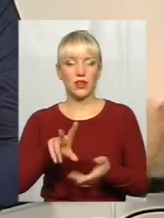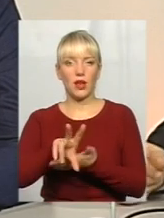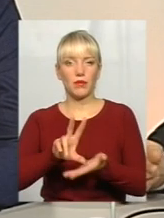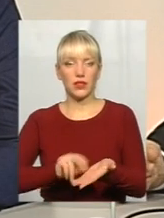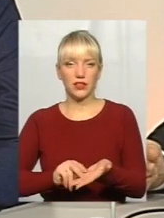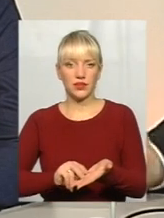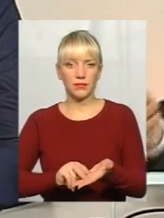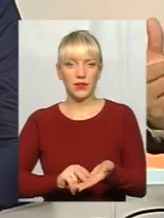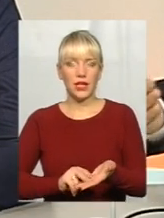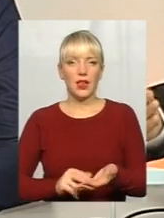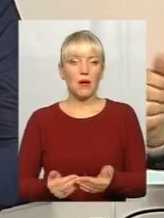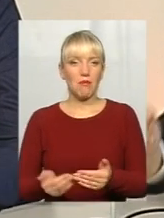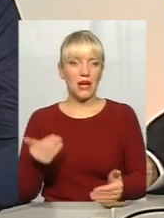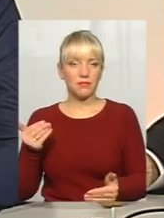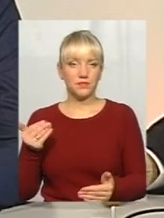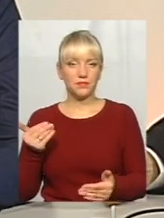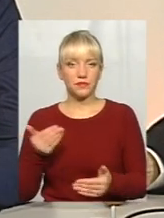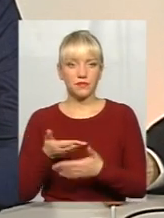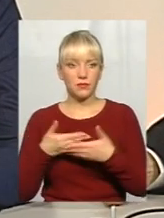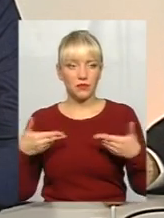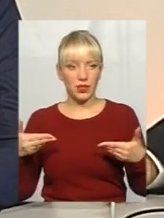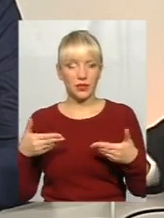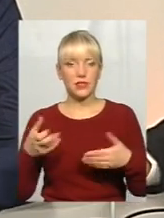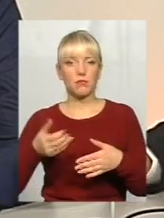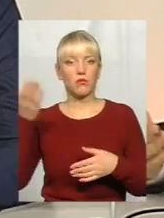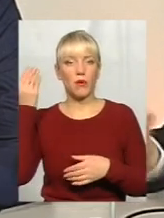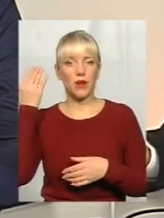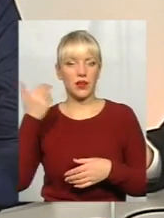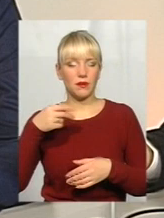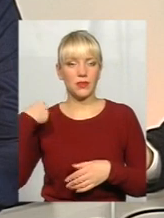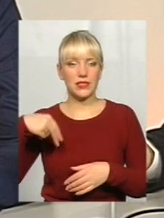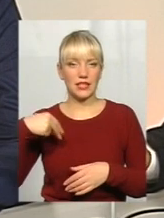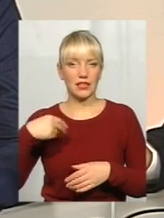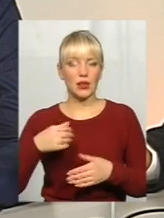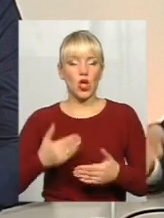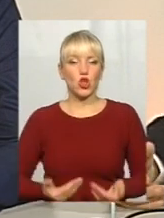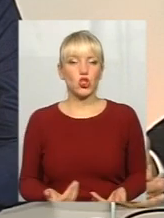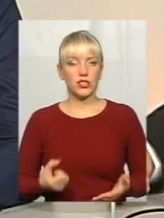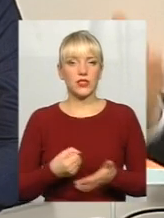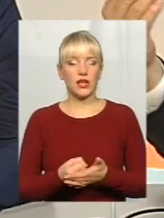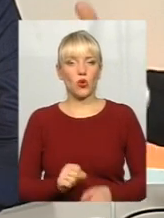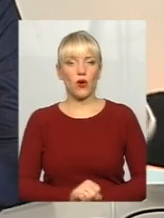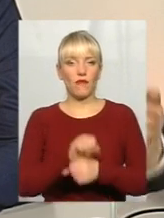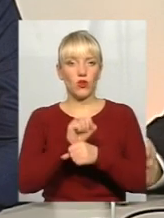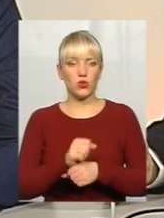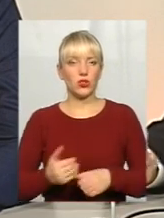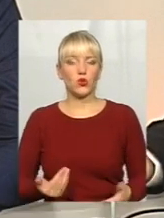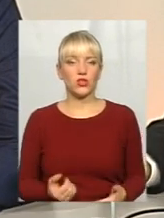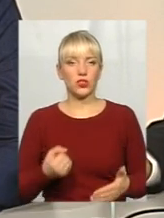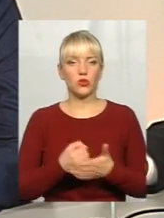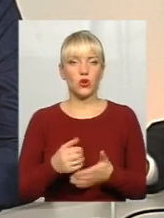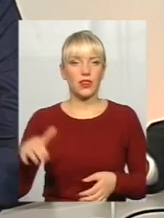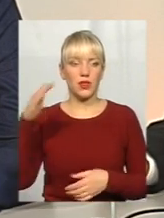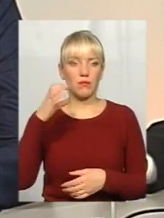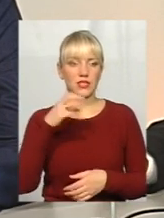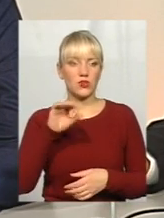попередній, ми з попереднім президентом дожилися до революції, так, дожилися до Небесної Сотні,